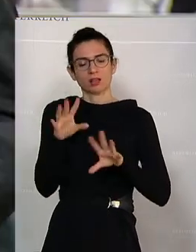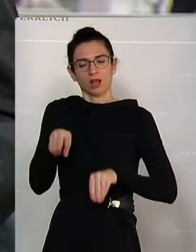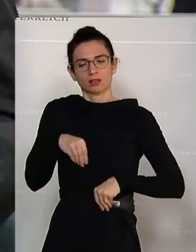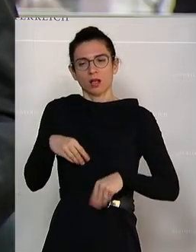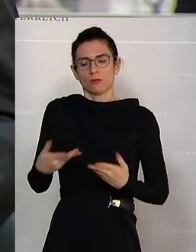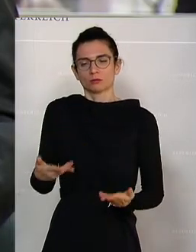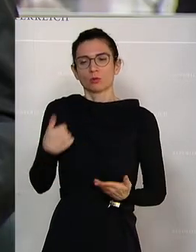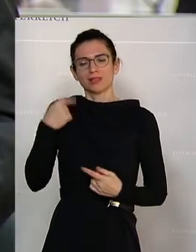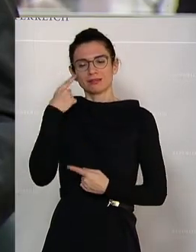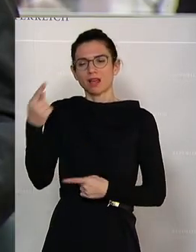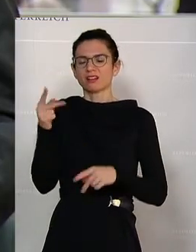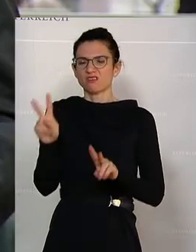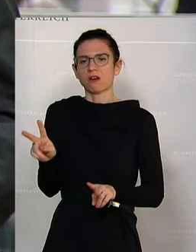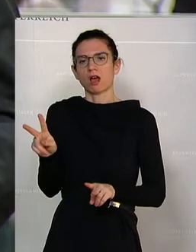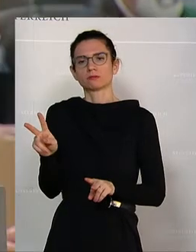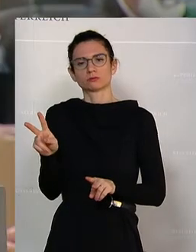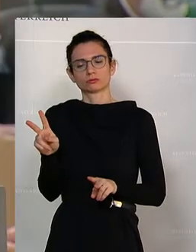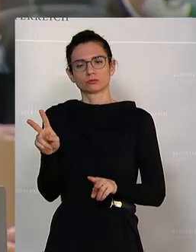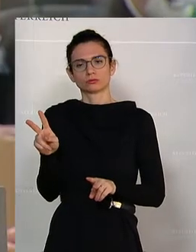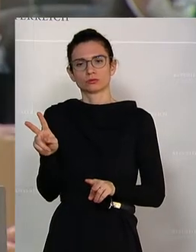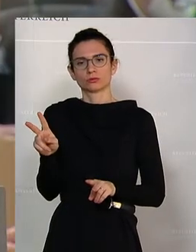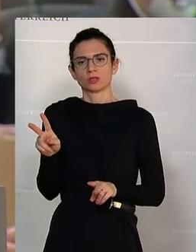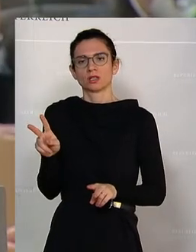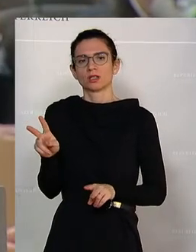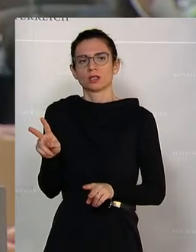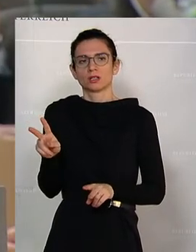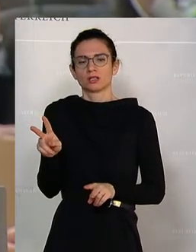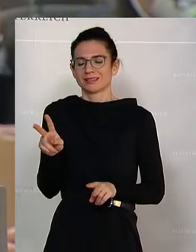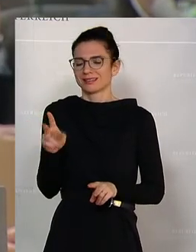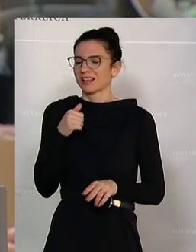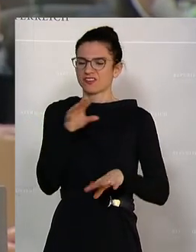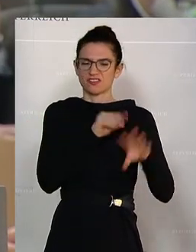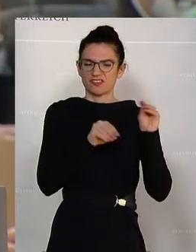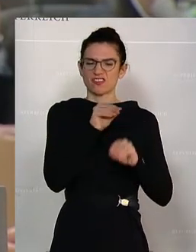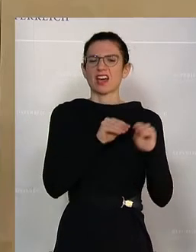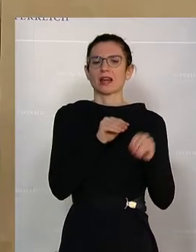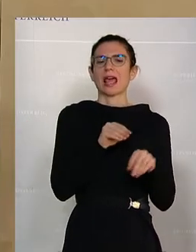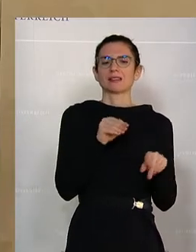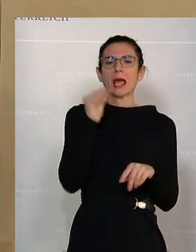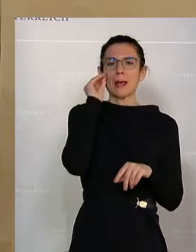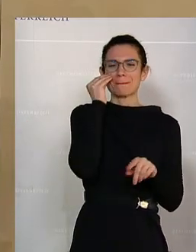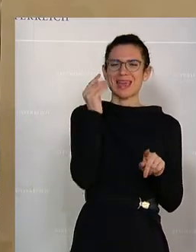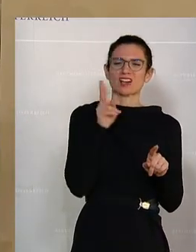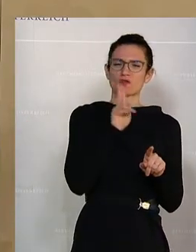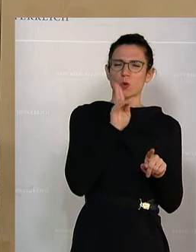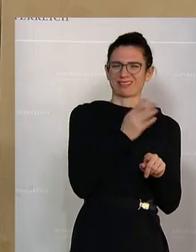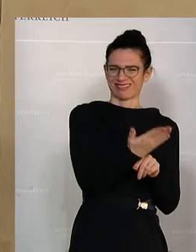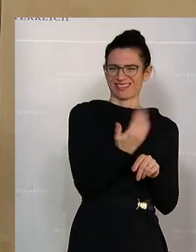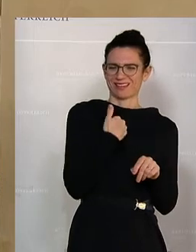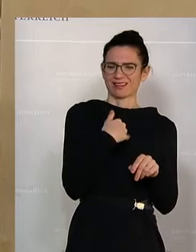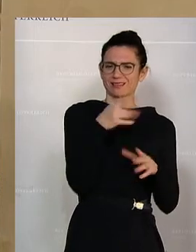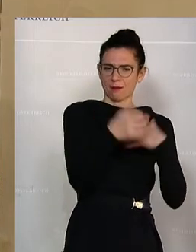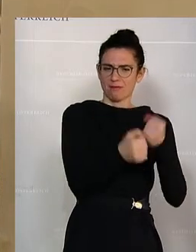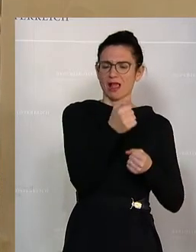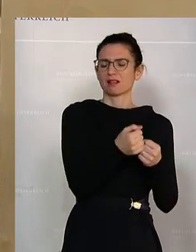wirklich, dass hier, und nochmal, federführend wird hier der Verein merkwürdig auch sein. Und ich habe diesen Verein